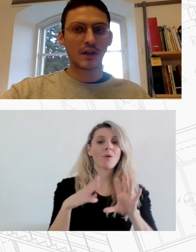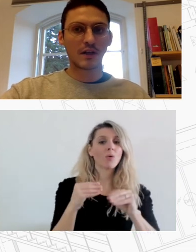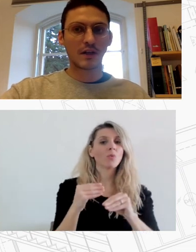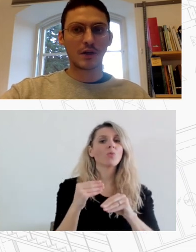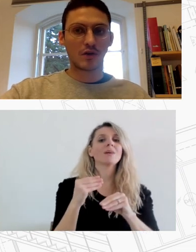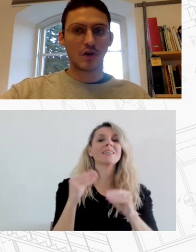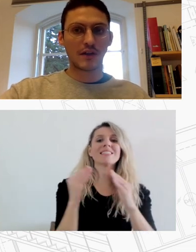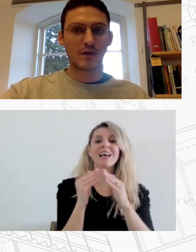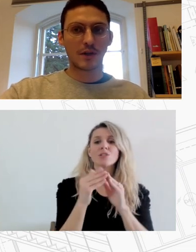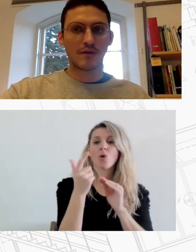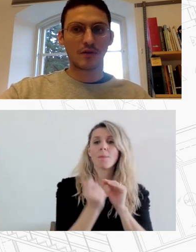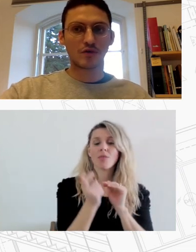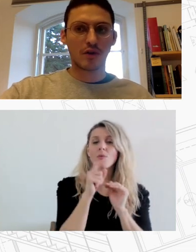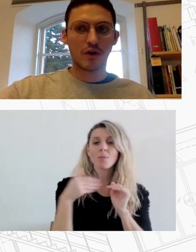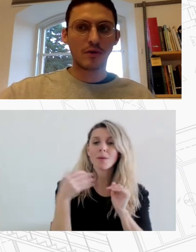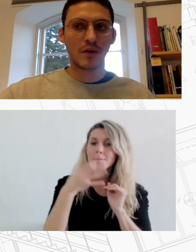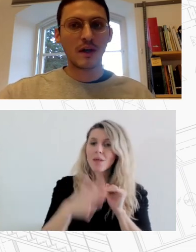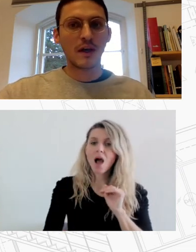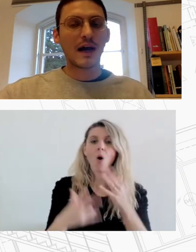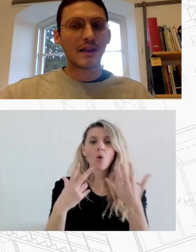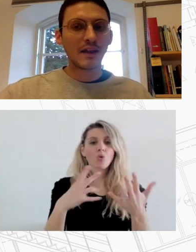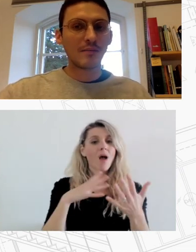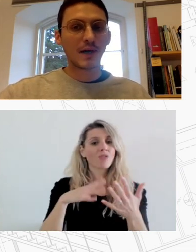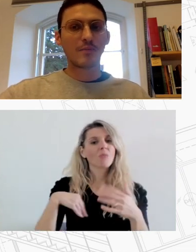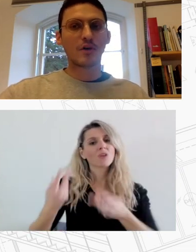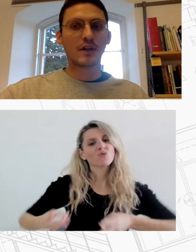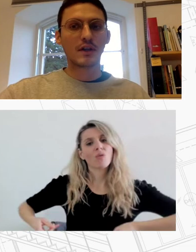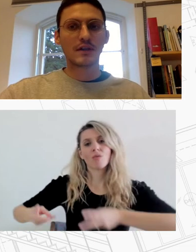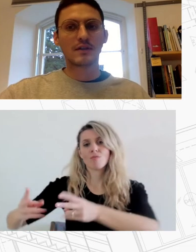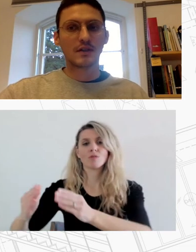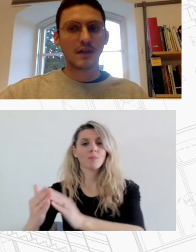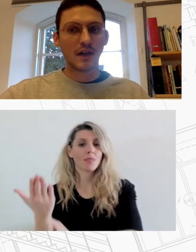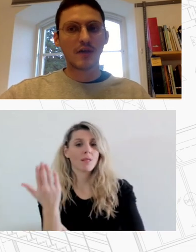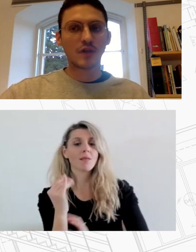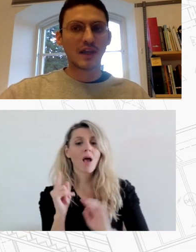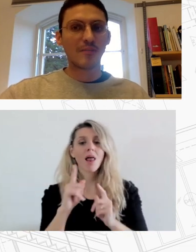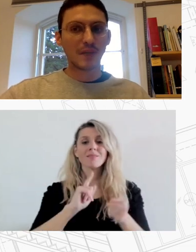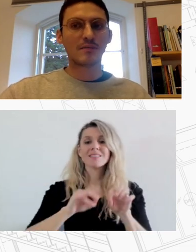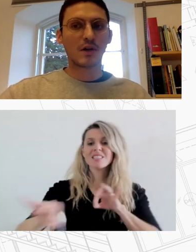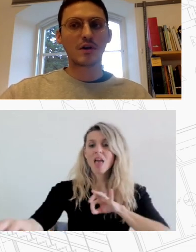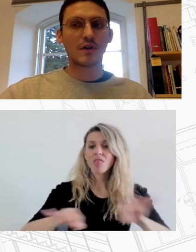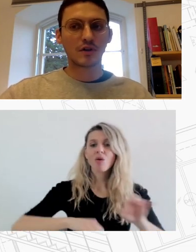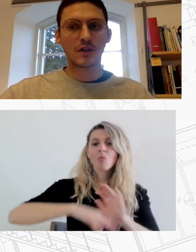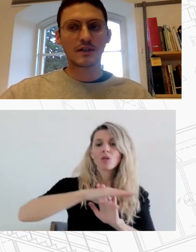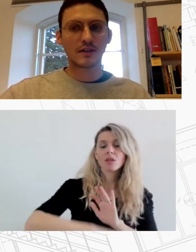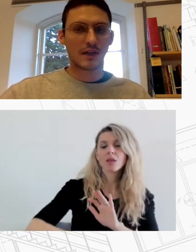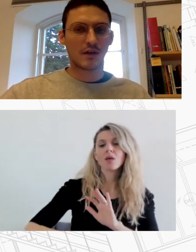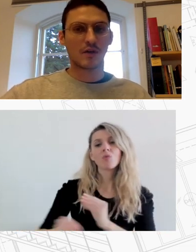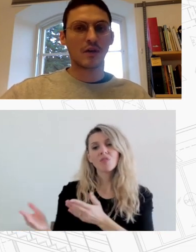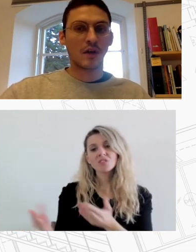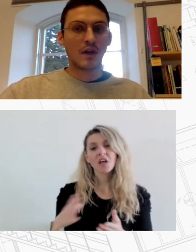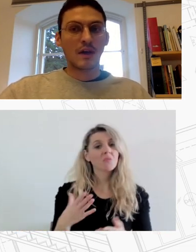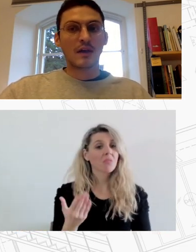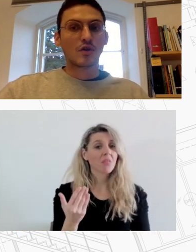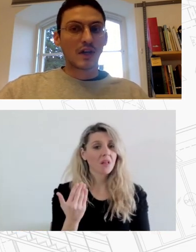ανέφεραν και πριν 8 άνθρωποι διαβιούν στον δρόμο Αλλά δεν υπάρχει πολιτική για την αστεγία αλλά ούτε και επίσημη χώρη φιλοξενίας αστέων